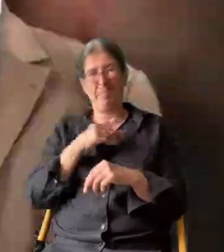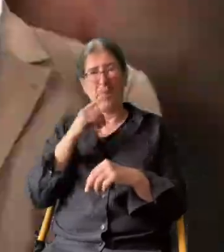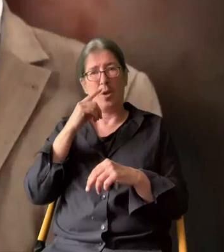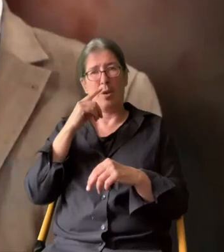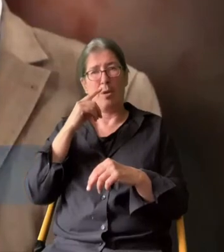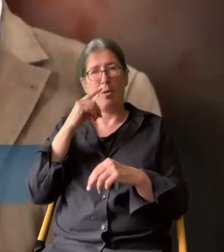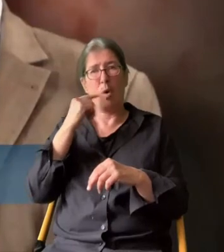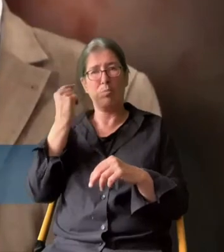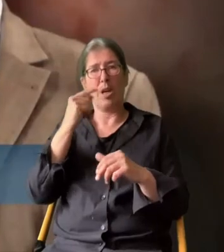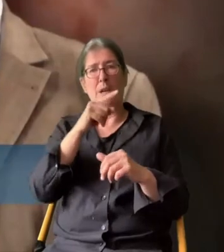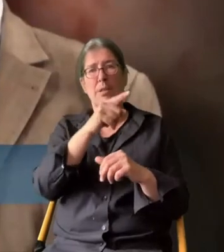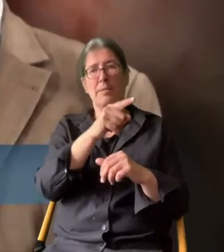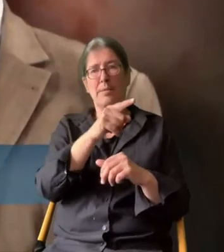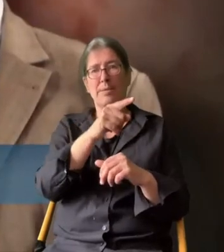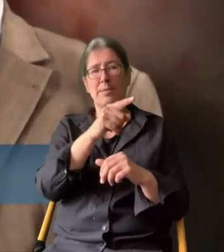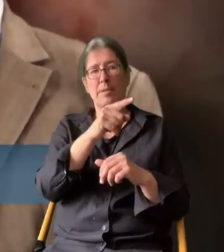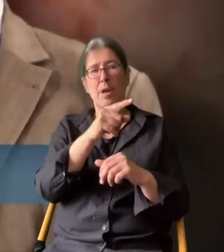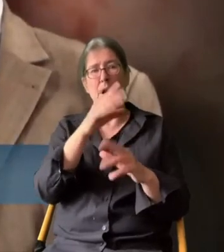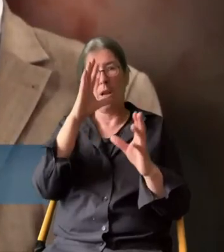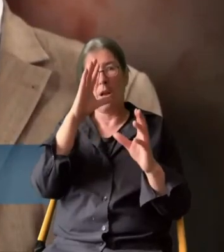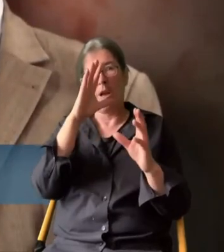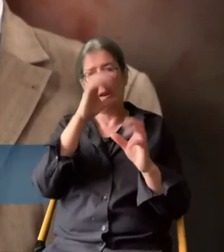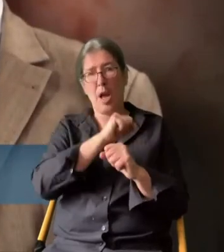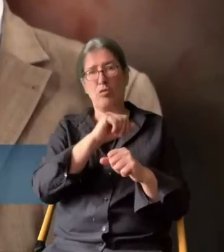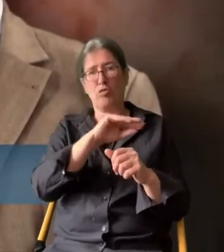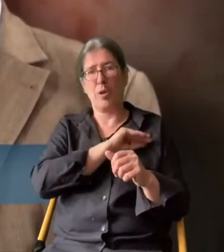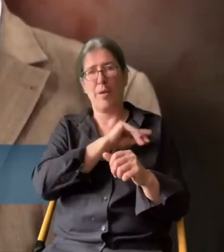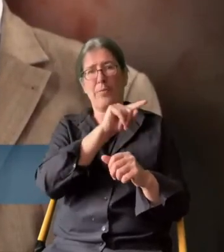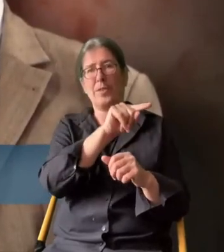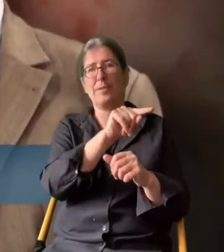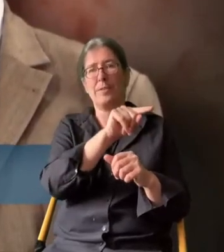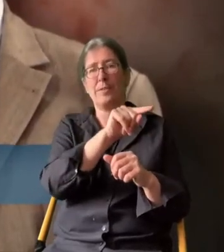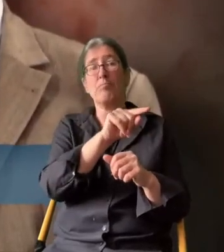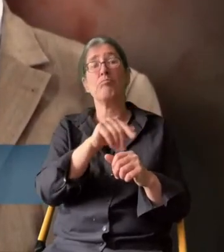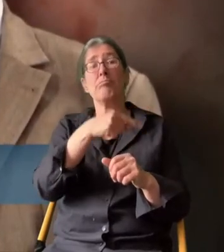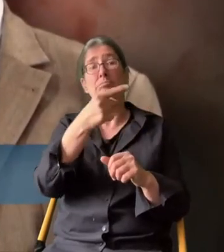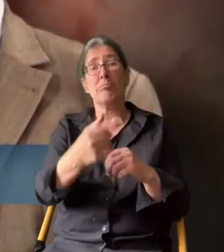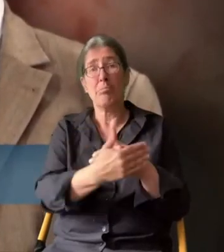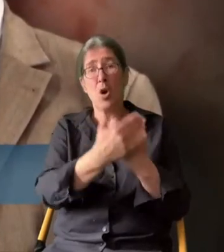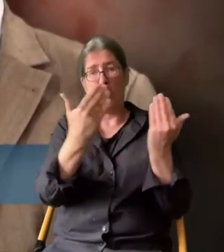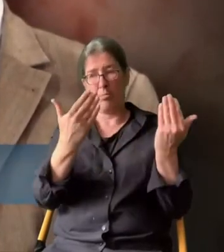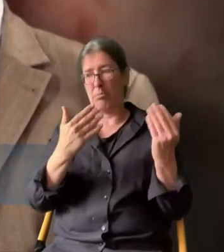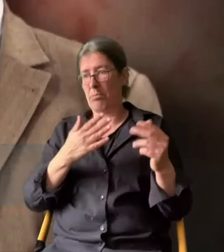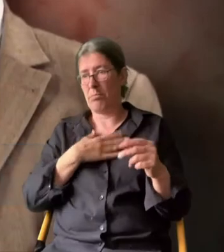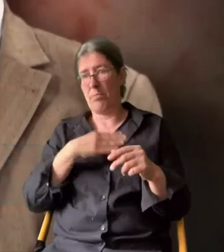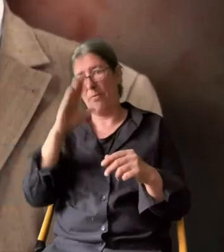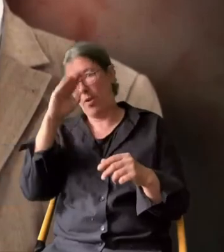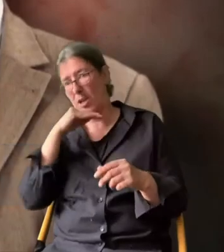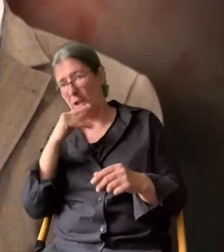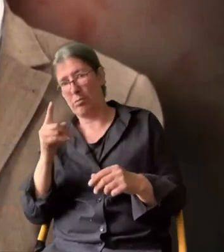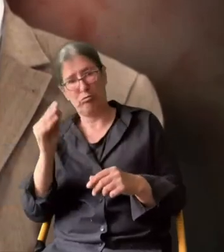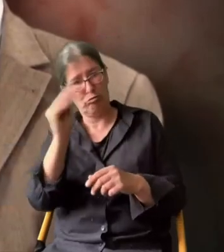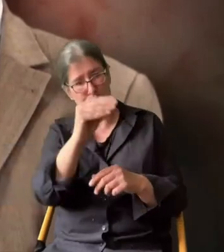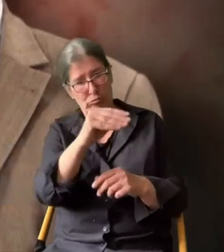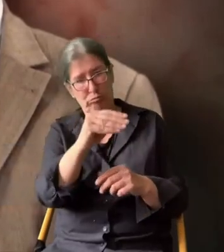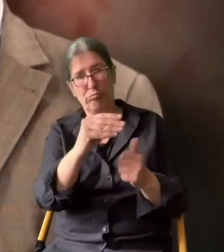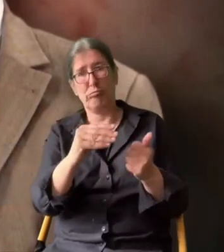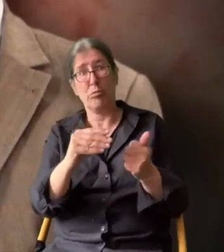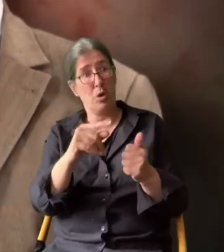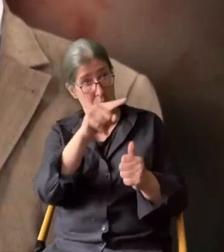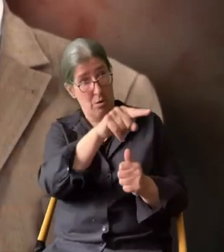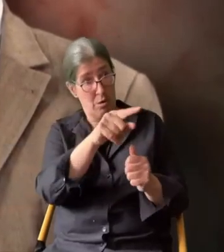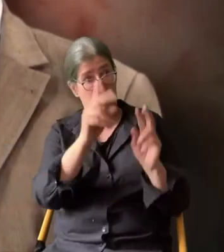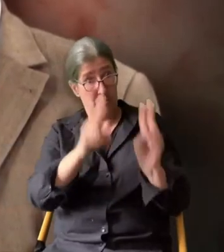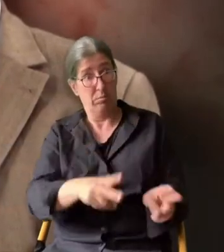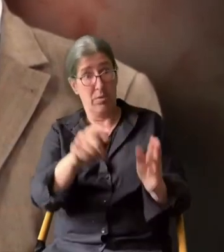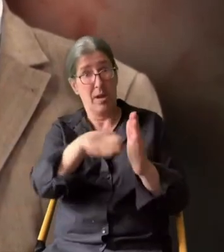Mein Großvater hat in der Nacht geschlafen und am Morgen ist mein Vater zu ihm gegangen